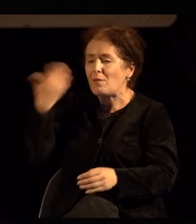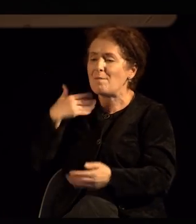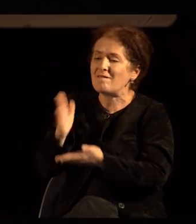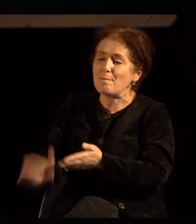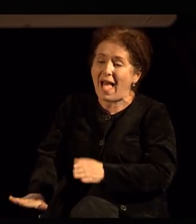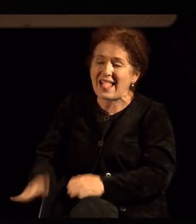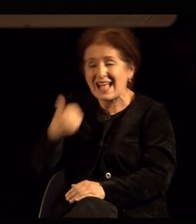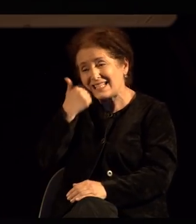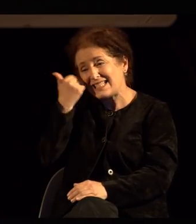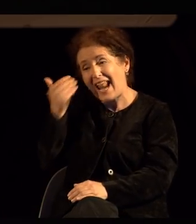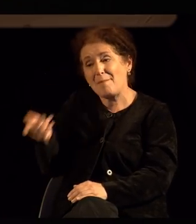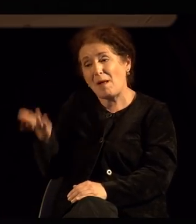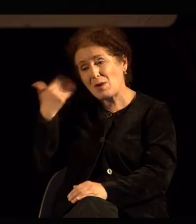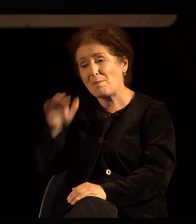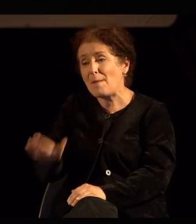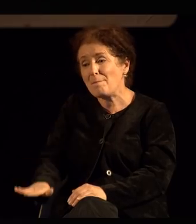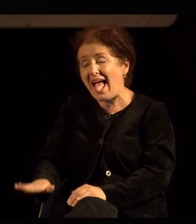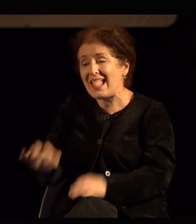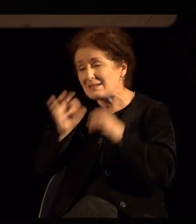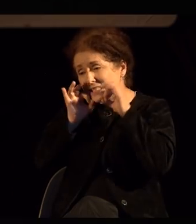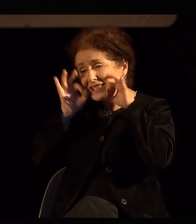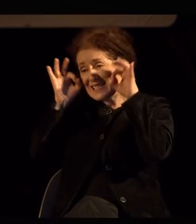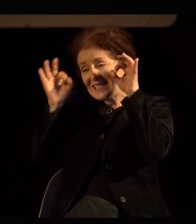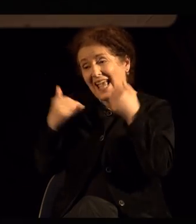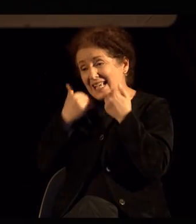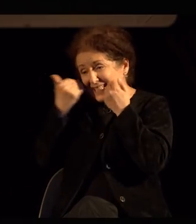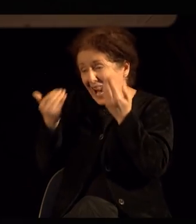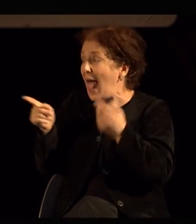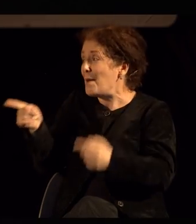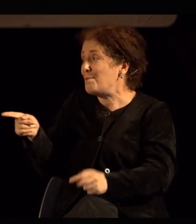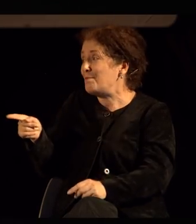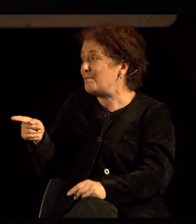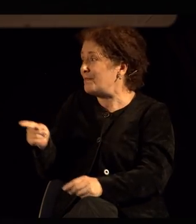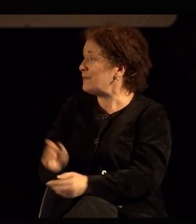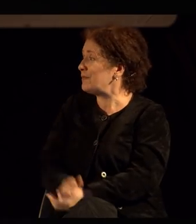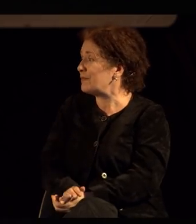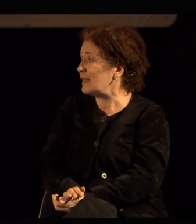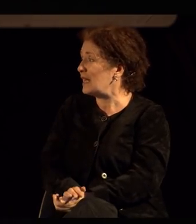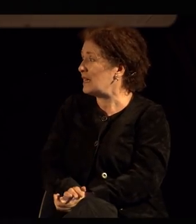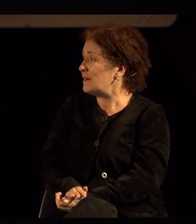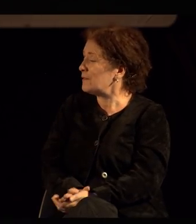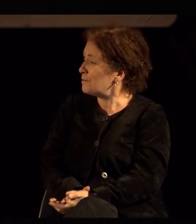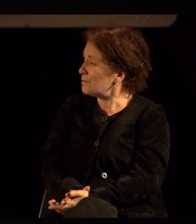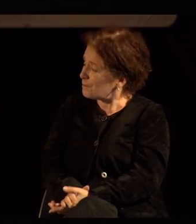дори ја веќе споделам со вас и на, па, како случка, накажеме, бидеќи